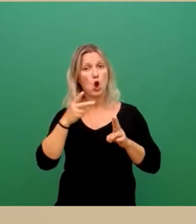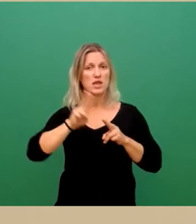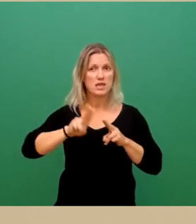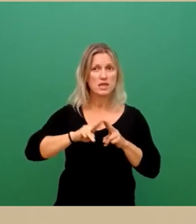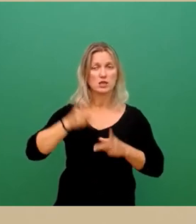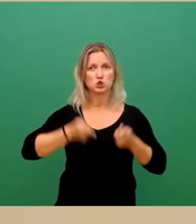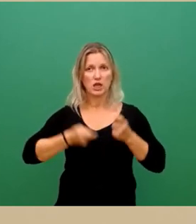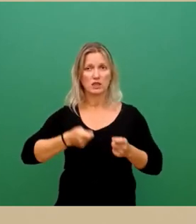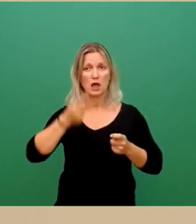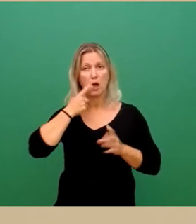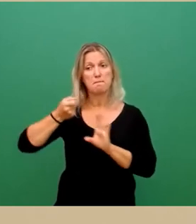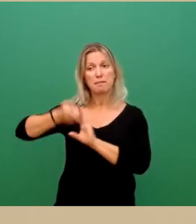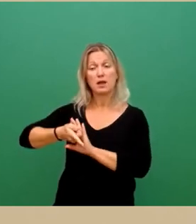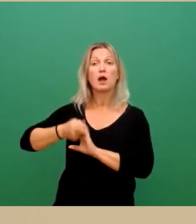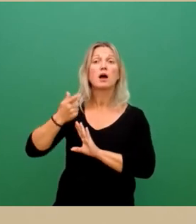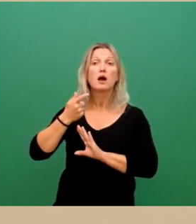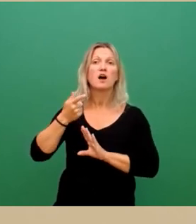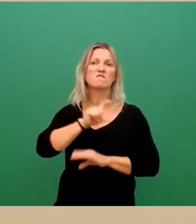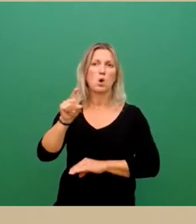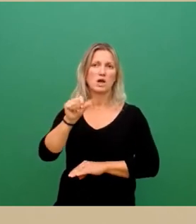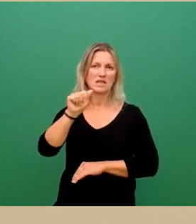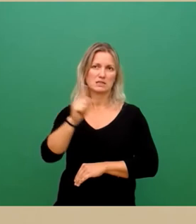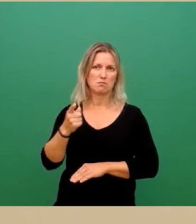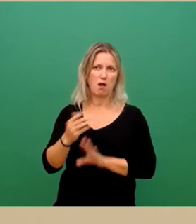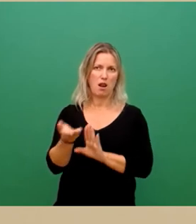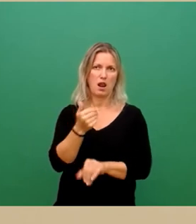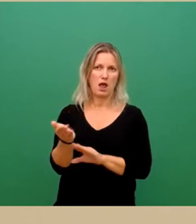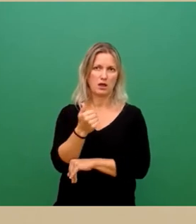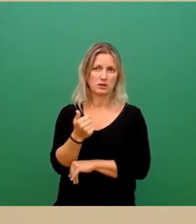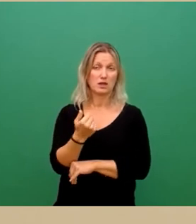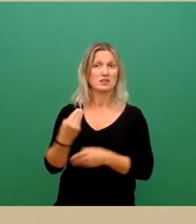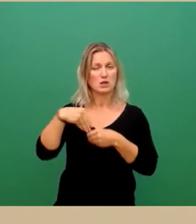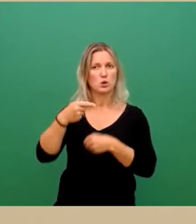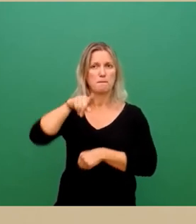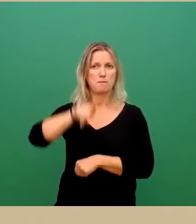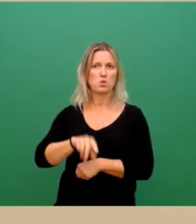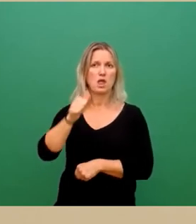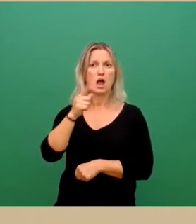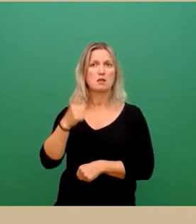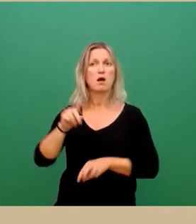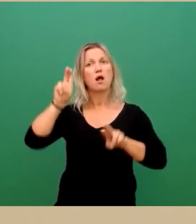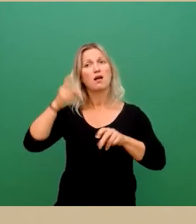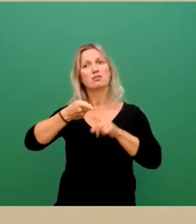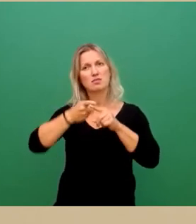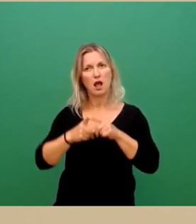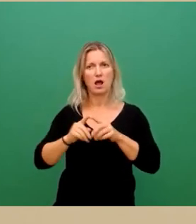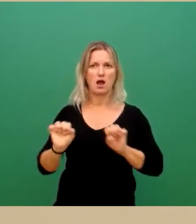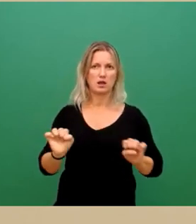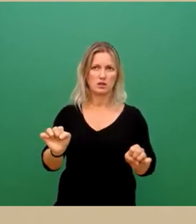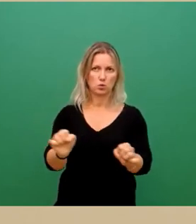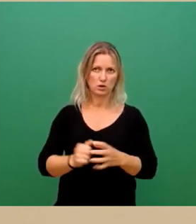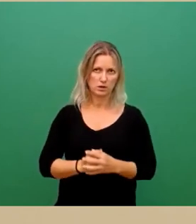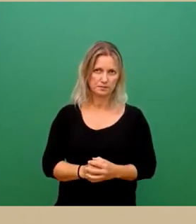werden sechsmal die Woche geleert. Zusätzlich erfolgt monatlich eine Teilreinigung. Die Frage